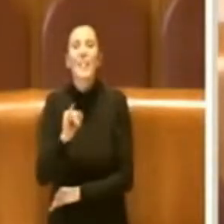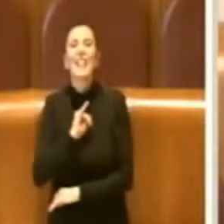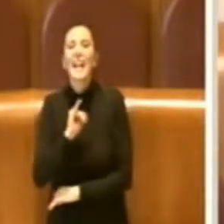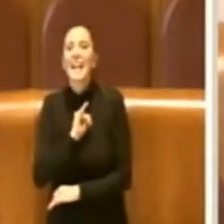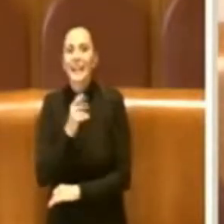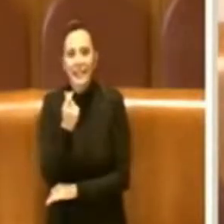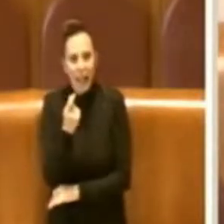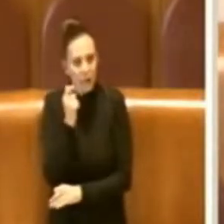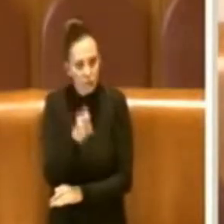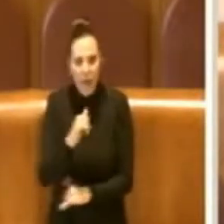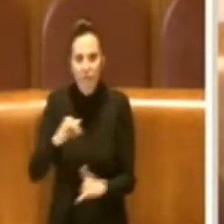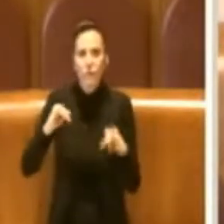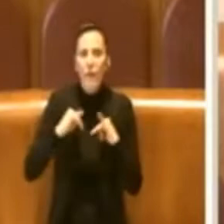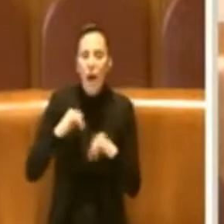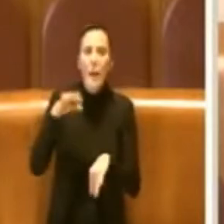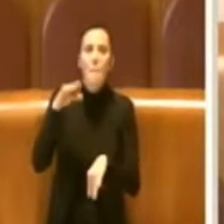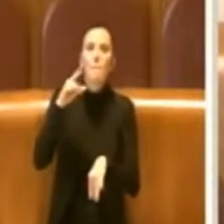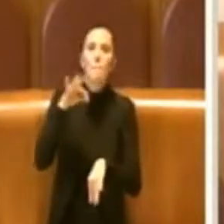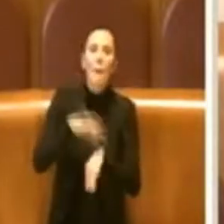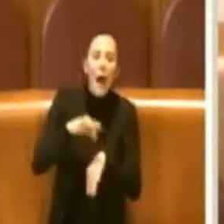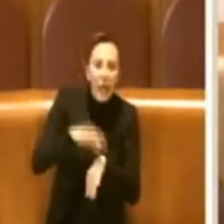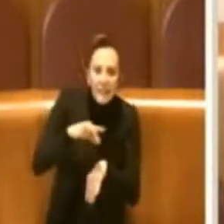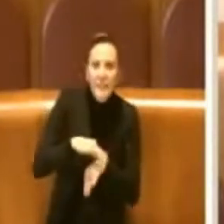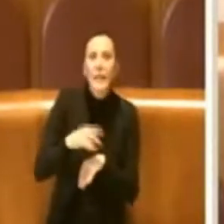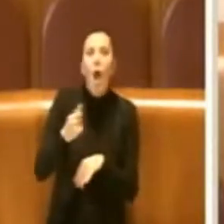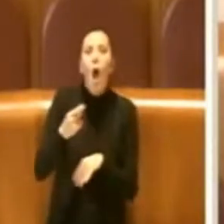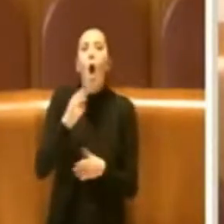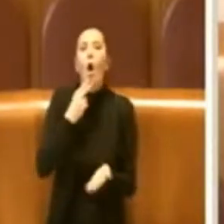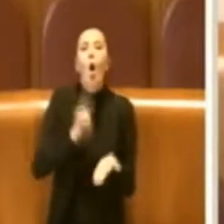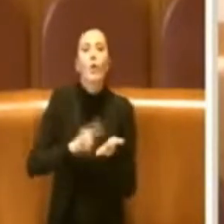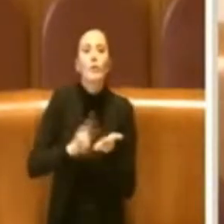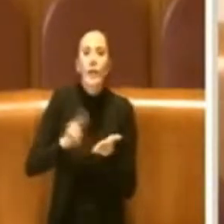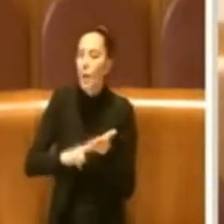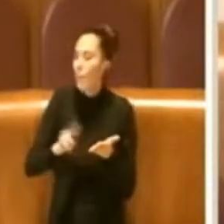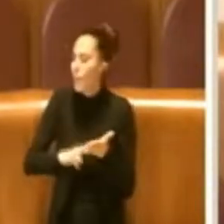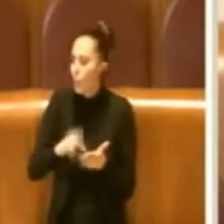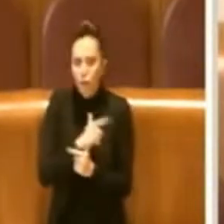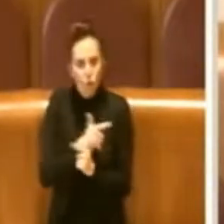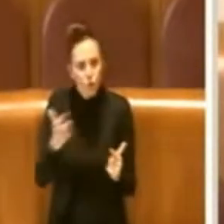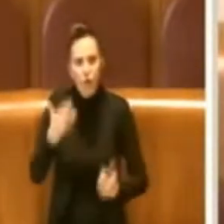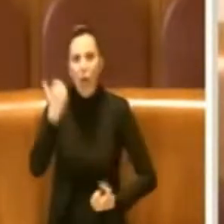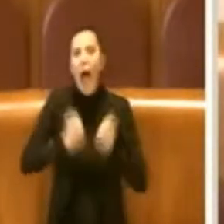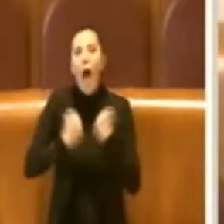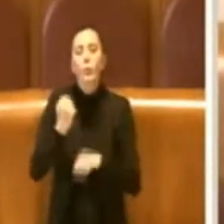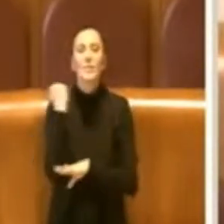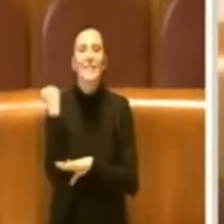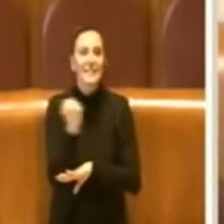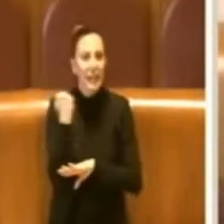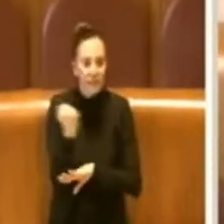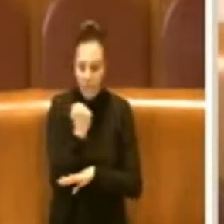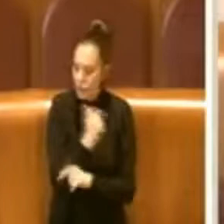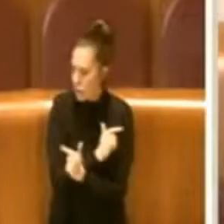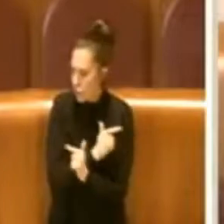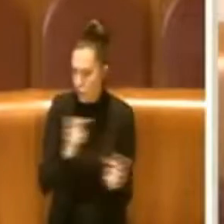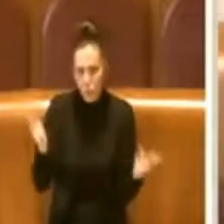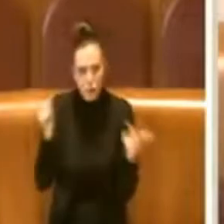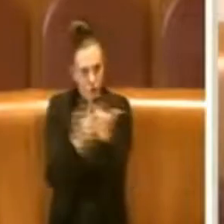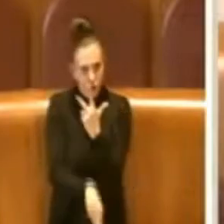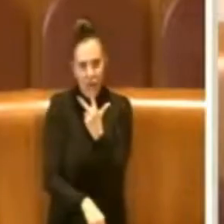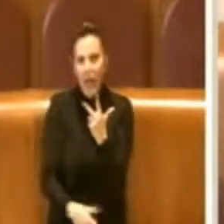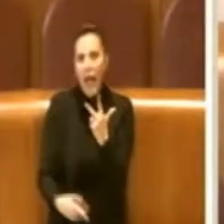non ci sono ferie pagate, malattie, non ci sono contributi, non ci sono autodiservizio da un po', non ci sono